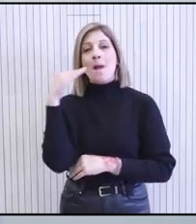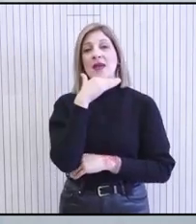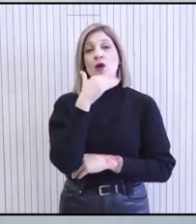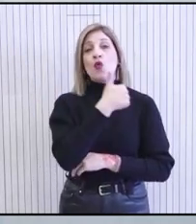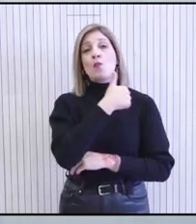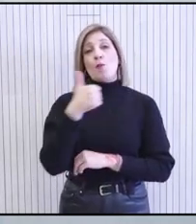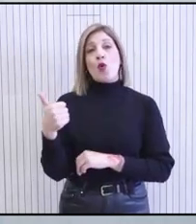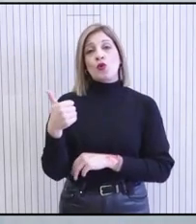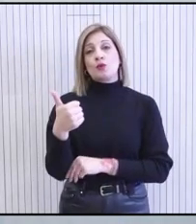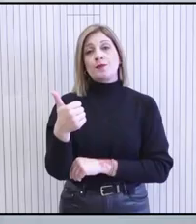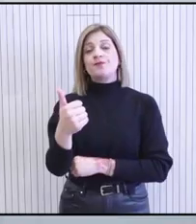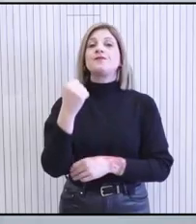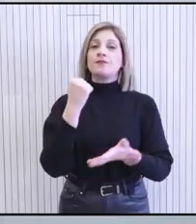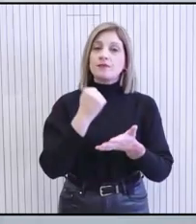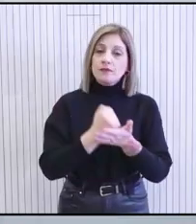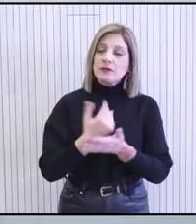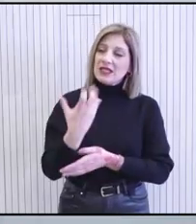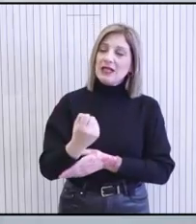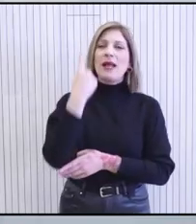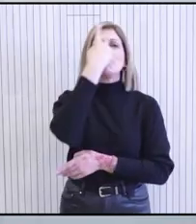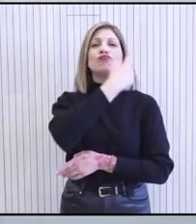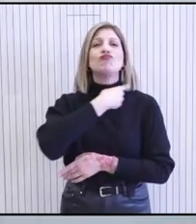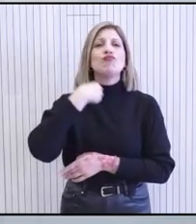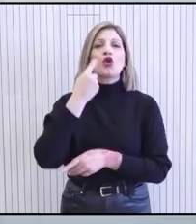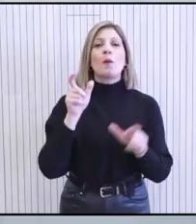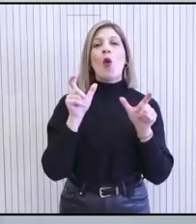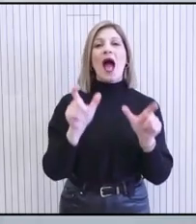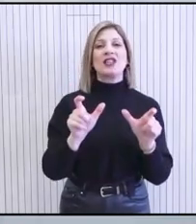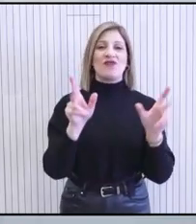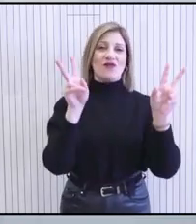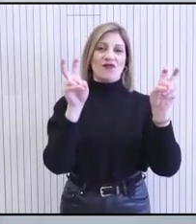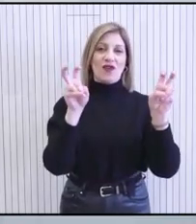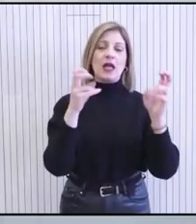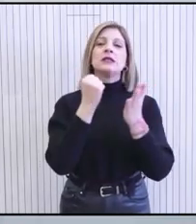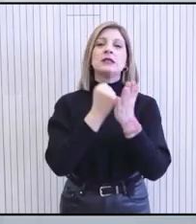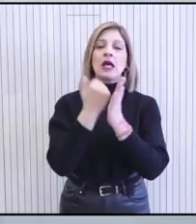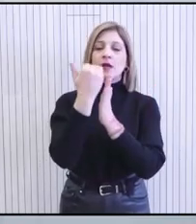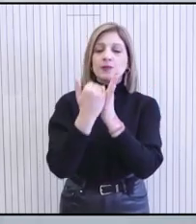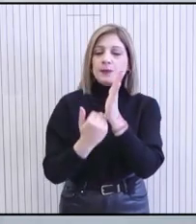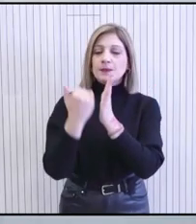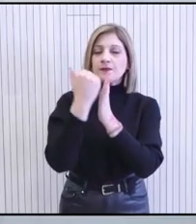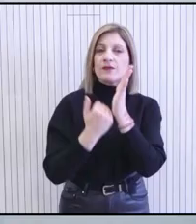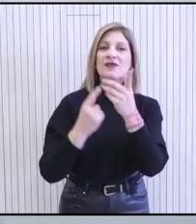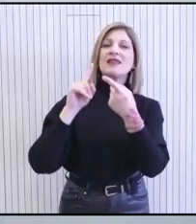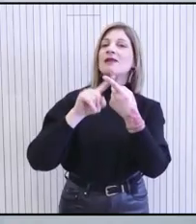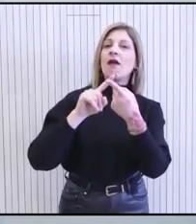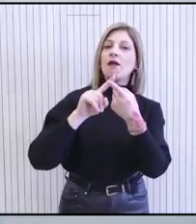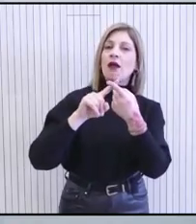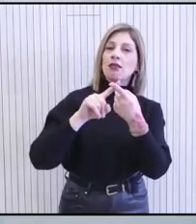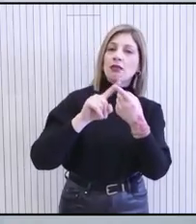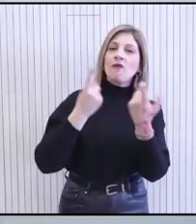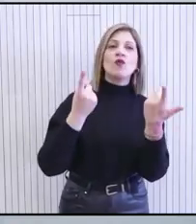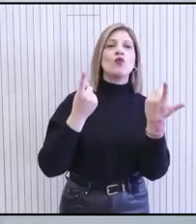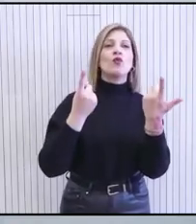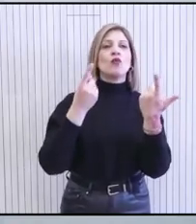και θα εξυπηρετούν από προσωπικό ασφαλείας. Και επίσης όλα τα προγραμματισμένα ραντεβού εξωτερικών γιατρίων, οι μύρισες